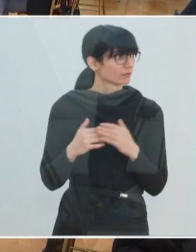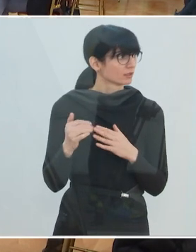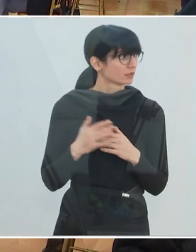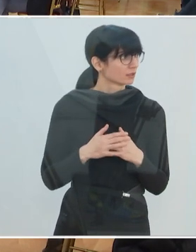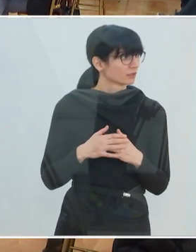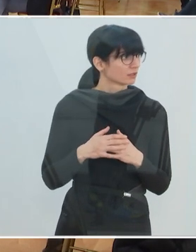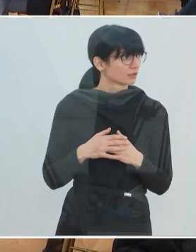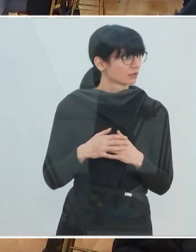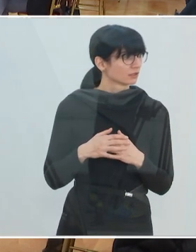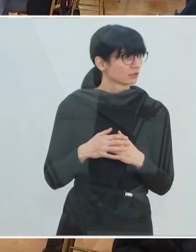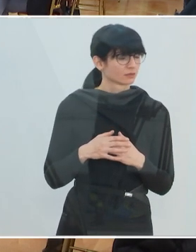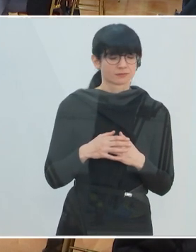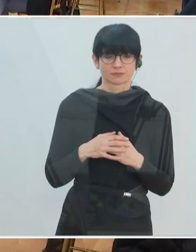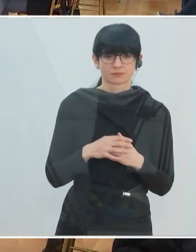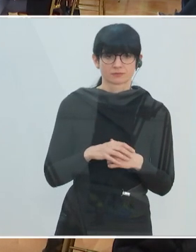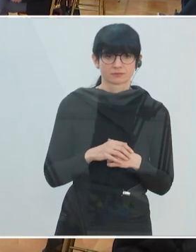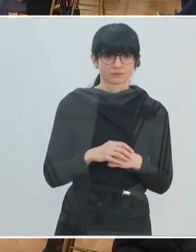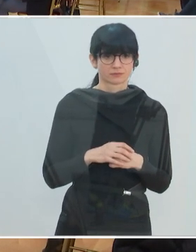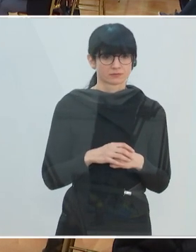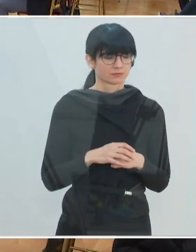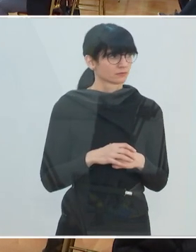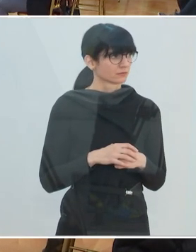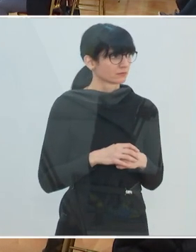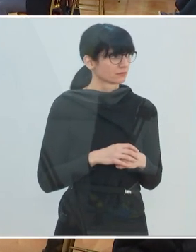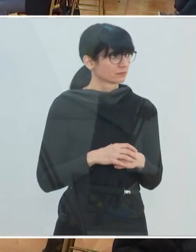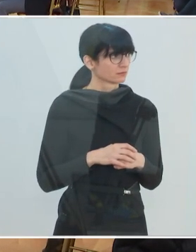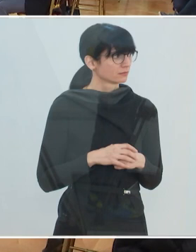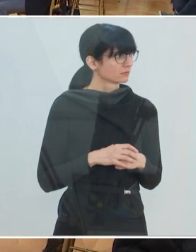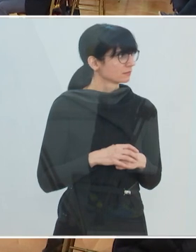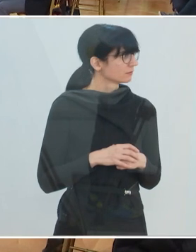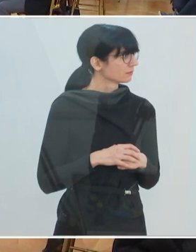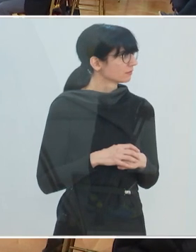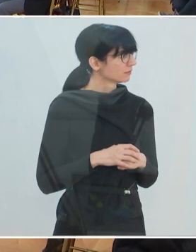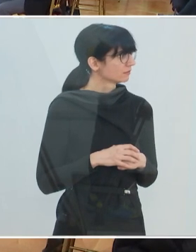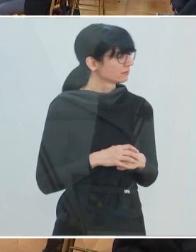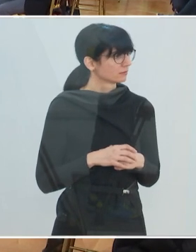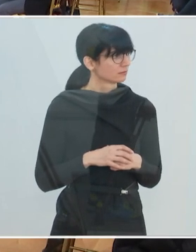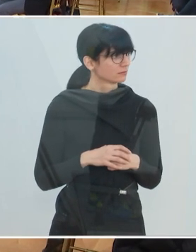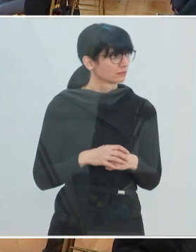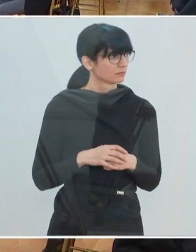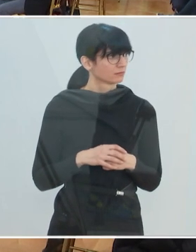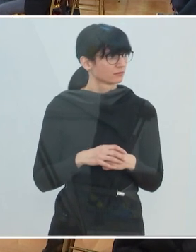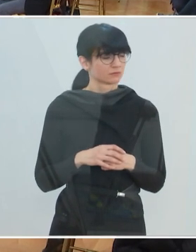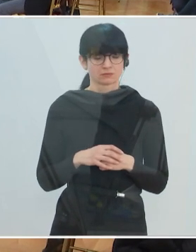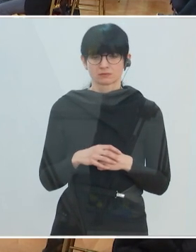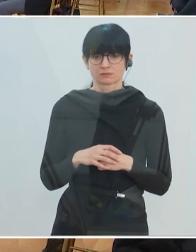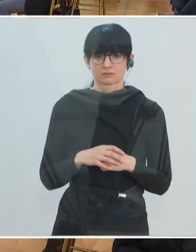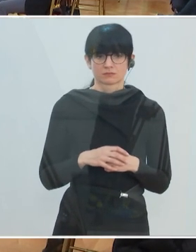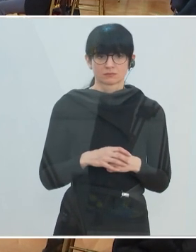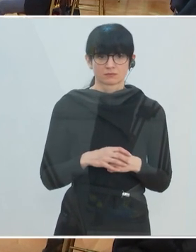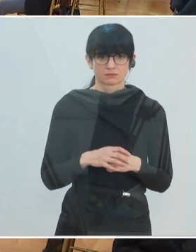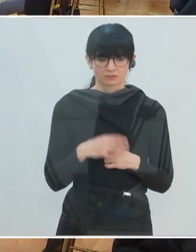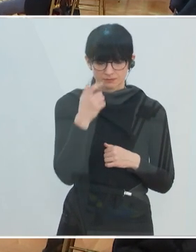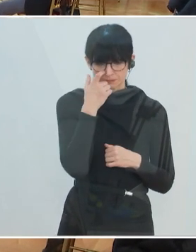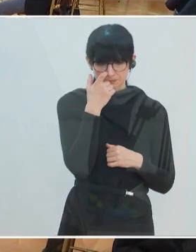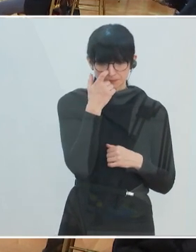In den Kinder- und Jugendseinrichtungen hätte ich noch gefragt, hätte man… hatten schon vor der Krise zu wenig… und Jugendpsychiatrie waren, genau. Genau, das habe